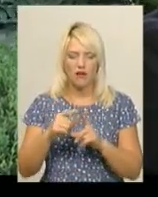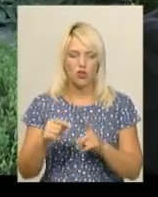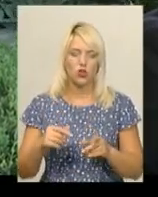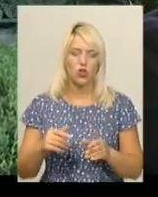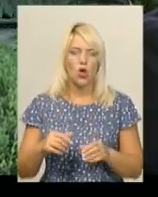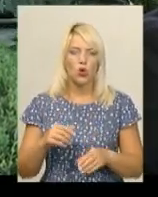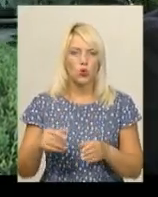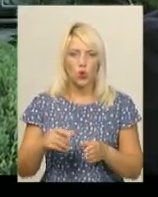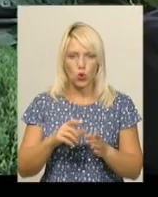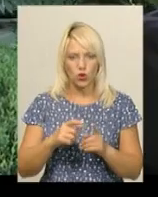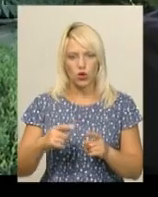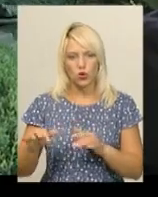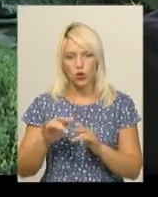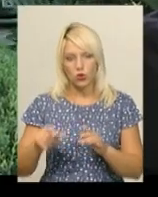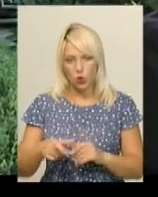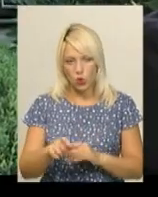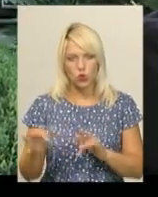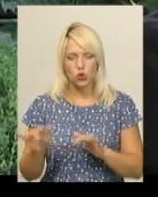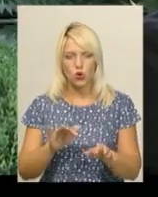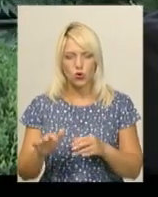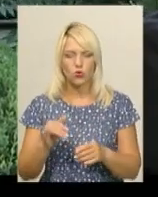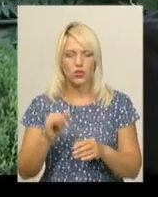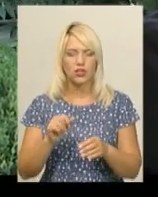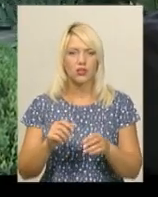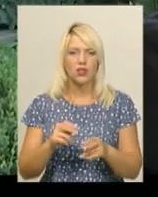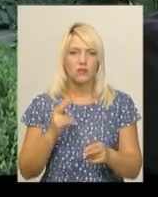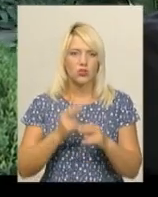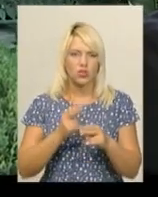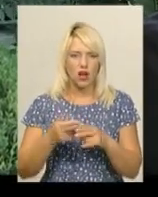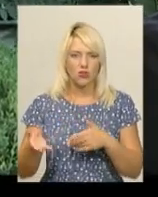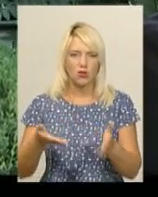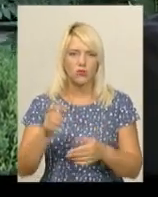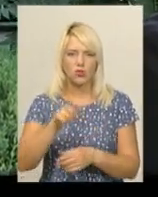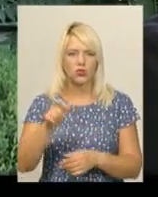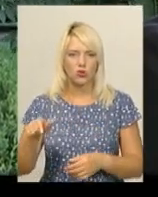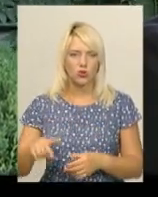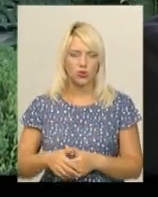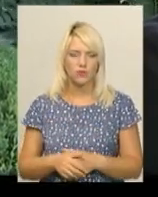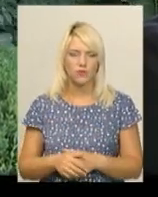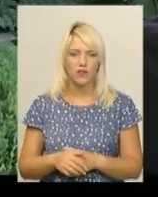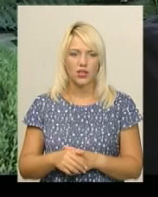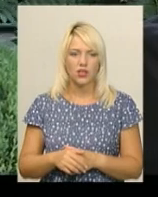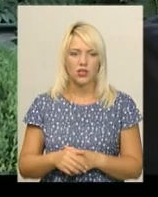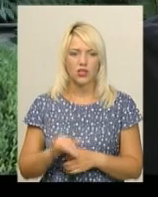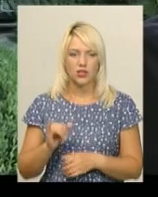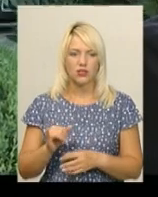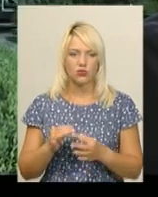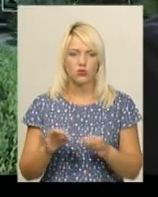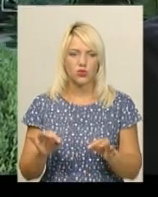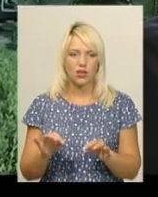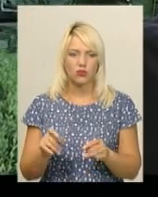пішоходів. Або все ж таки разом з автомобілістами, рухаючись проїжджою частиною нашого міста, допускають